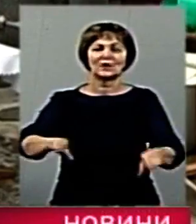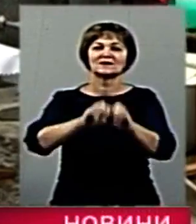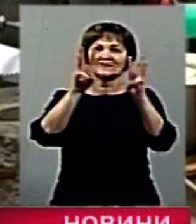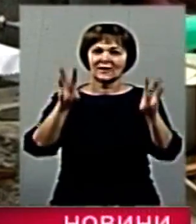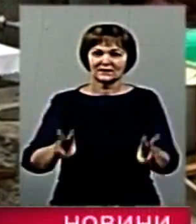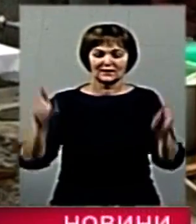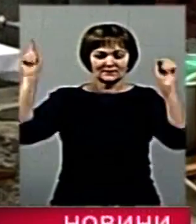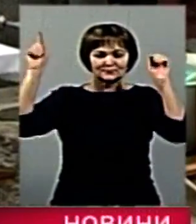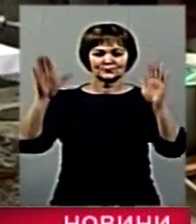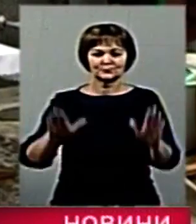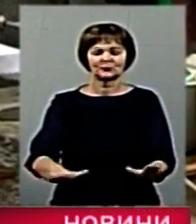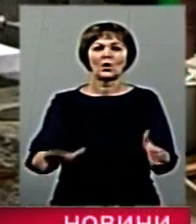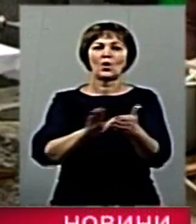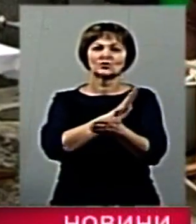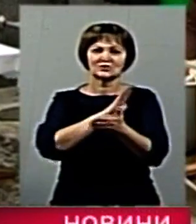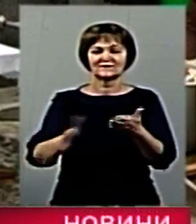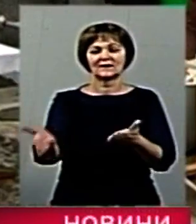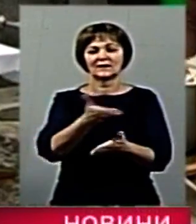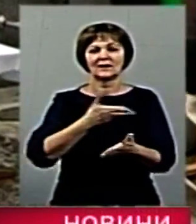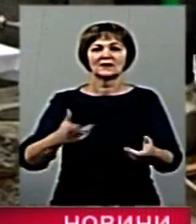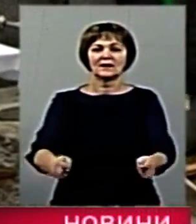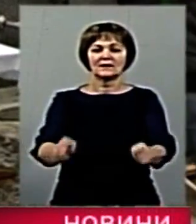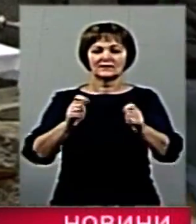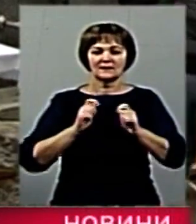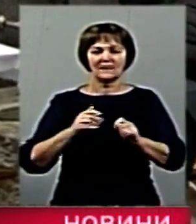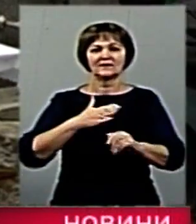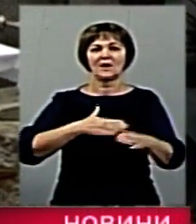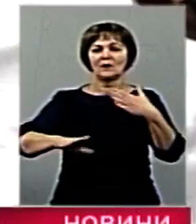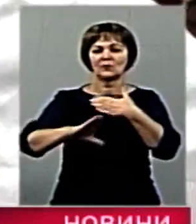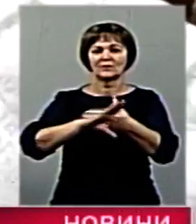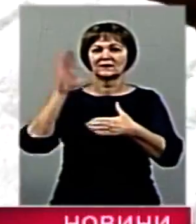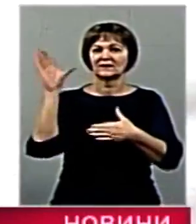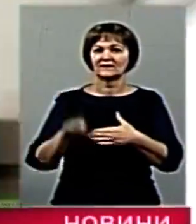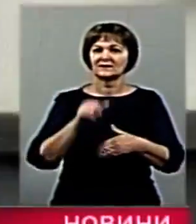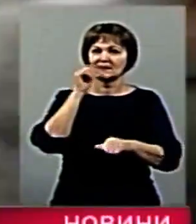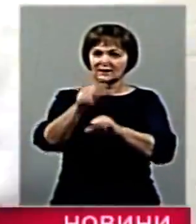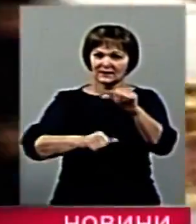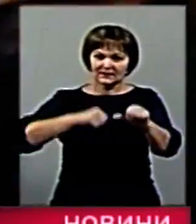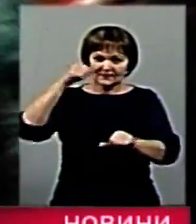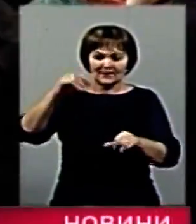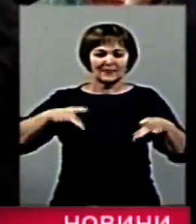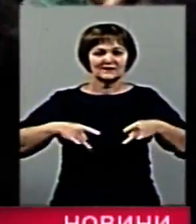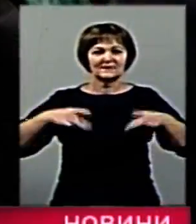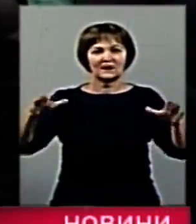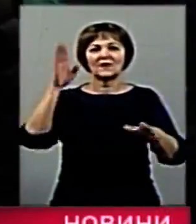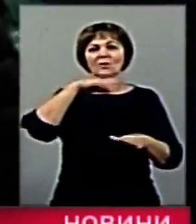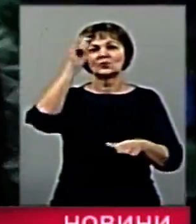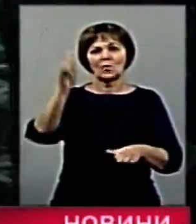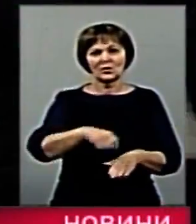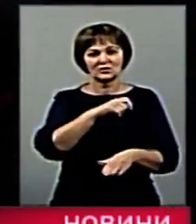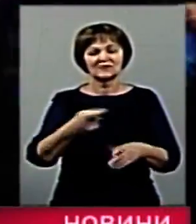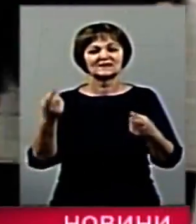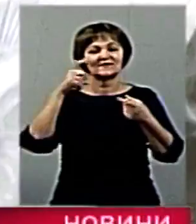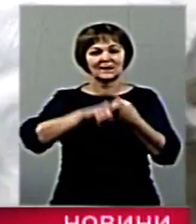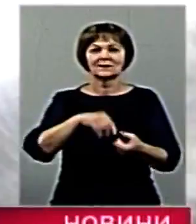води, почистив їх і дам нам цю воду помічною на весь рік. Зі святом водохреща пов'язано багато народних